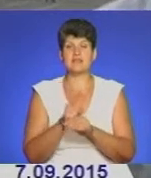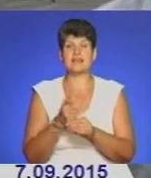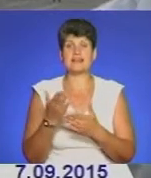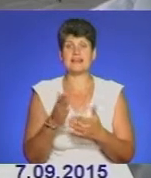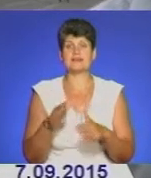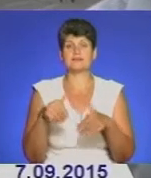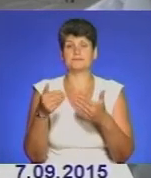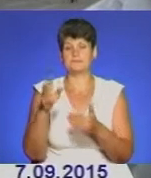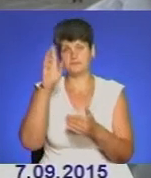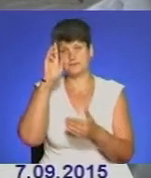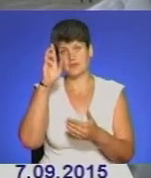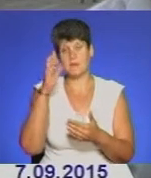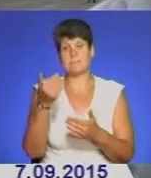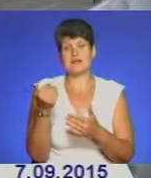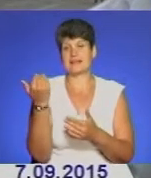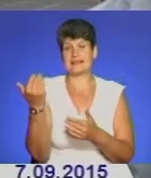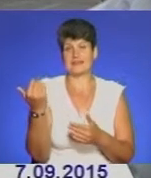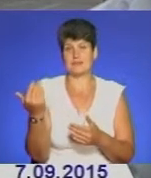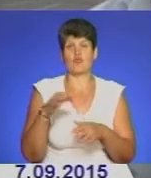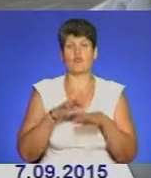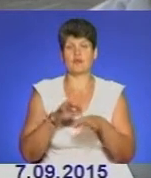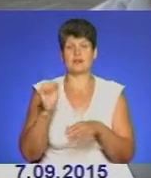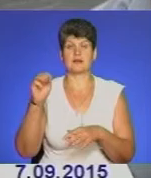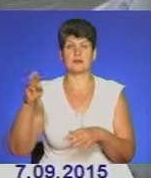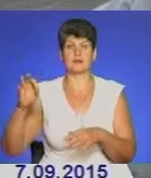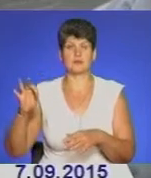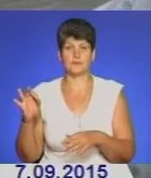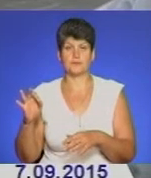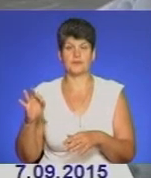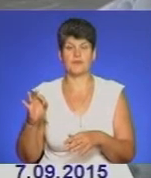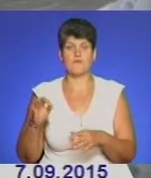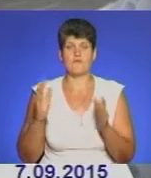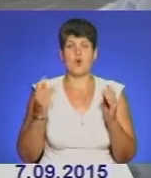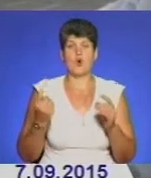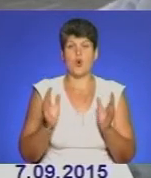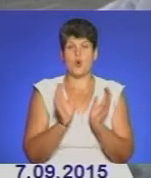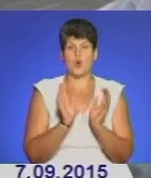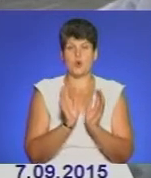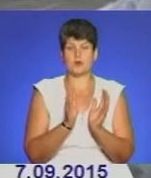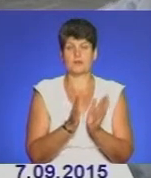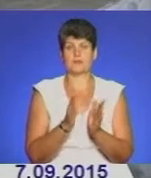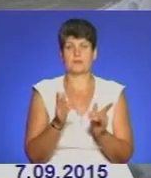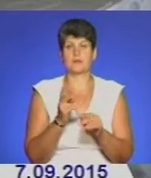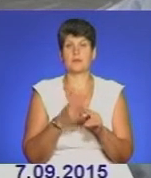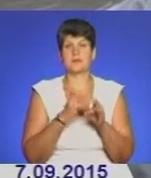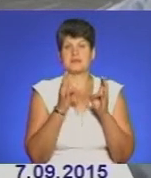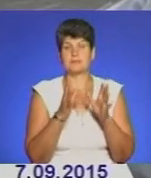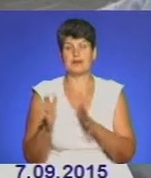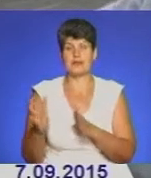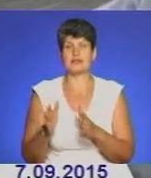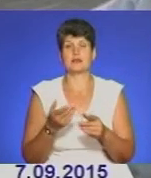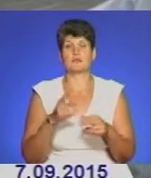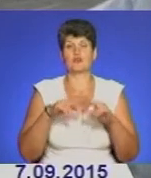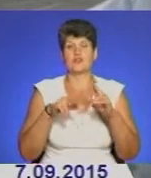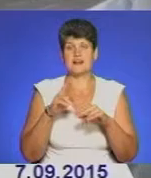ставляться державою. Перед ними проведені антитерористичної операції в охороні безпеки наших будівельників, котрі здійснювали